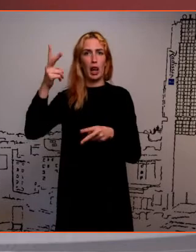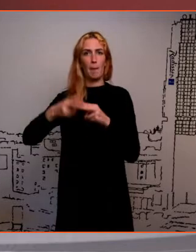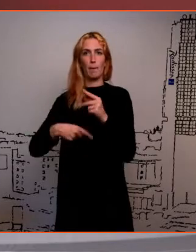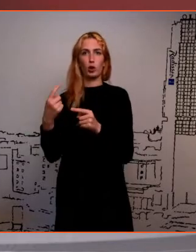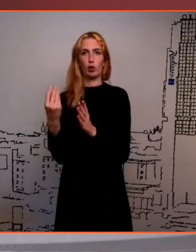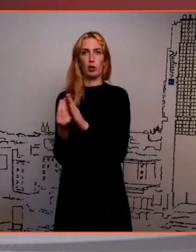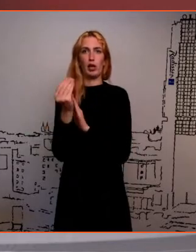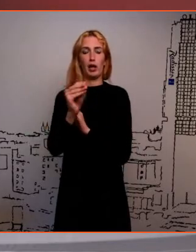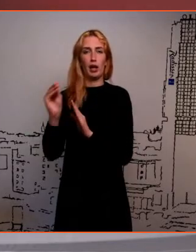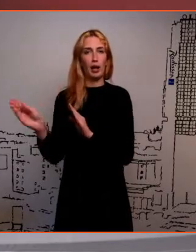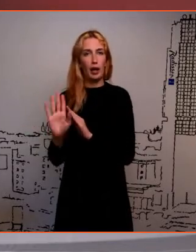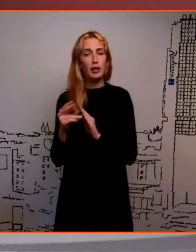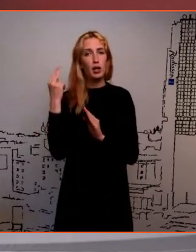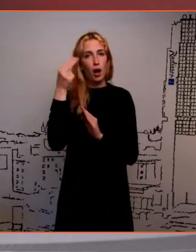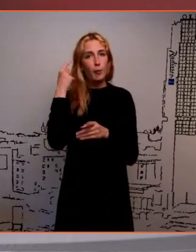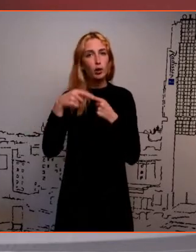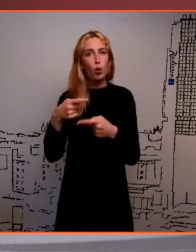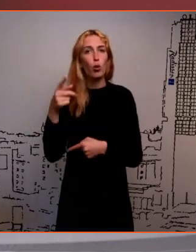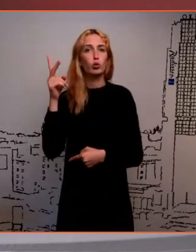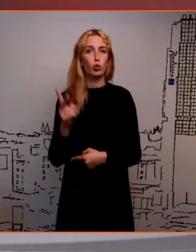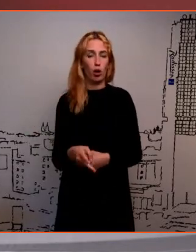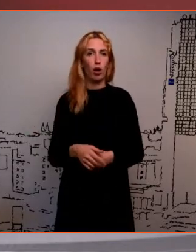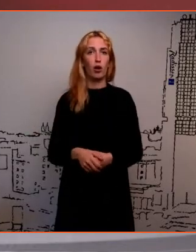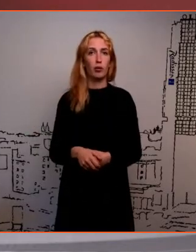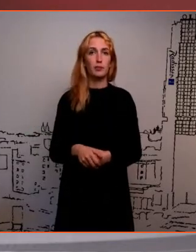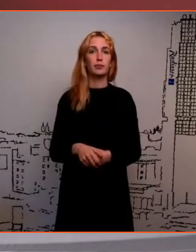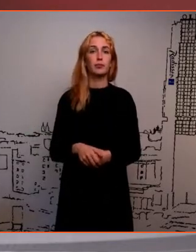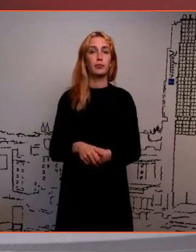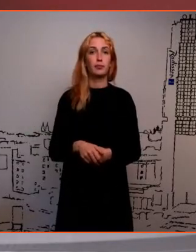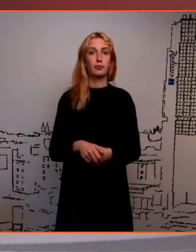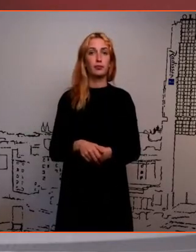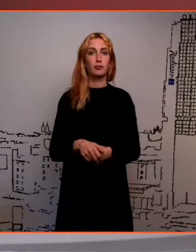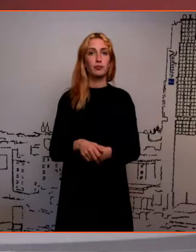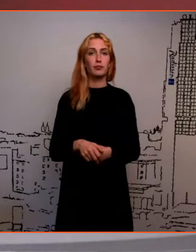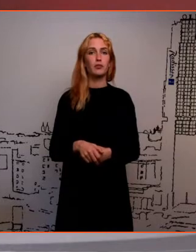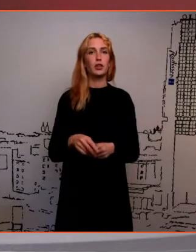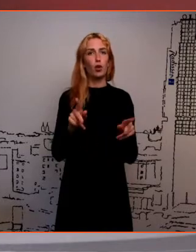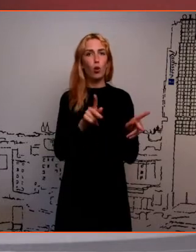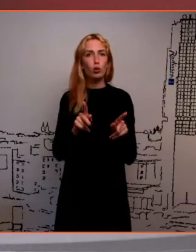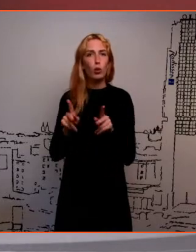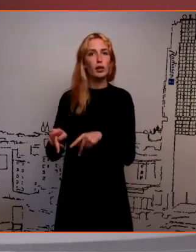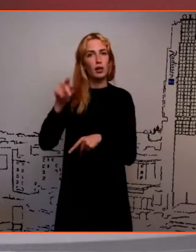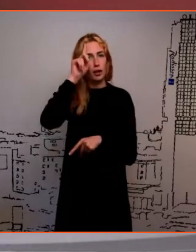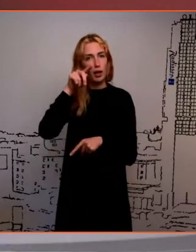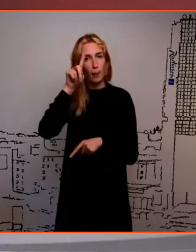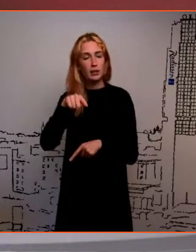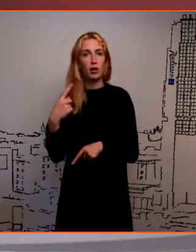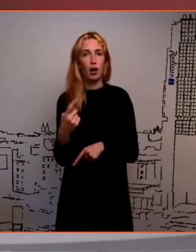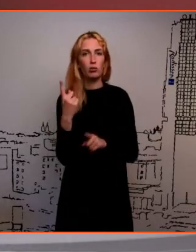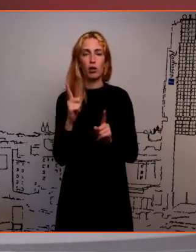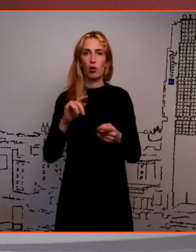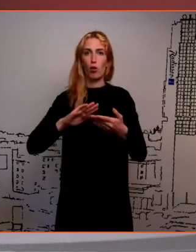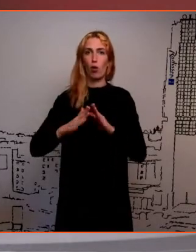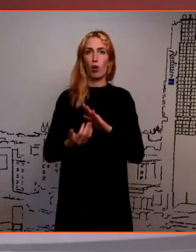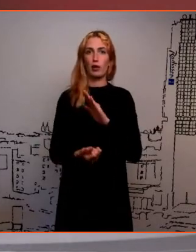tudangite loengud, kus käiakse õpitakse ja siis poolsemestri või semestri lõppus kontrollitakse teadmisi. Aga see tekitab